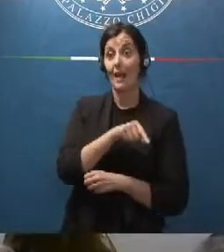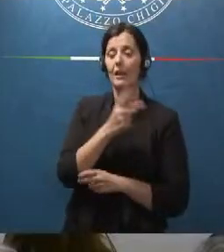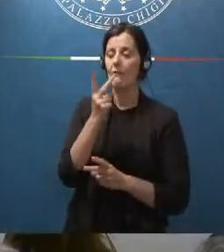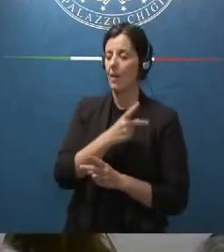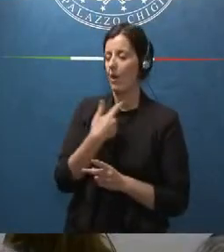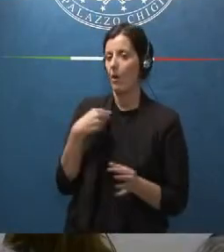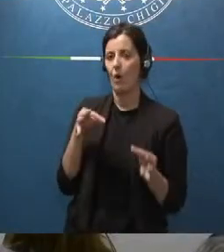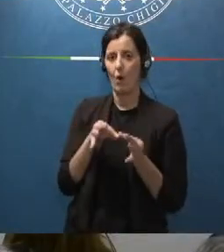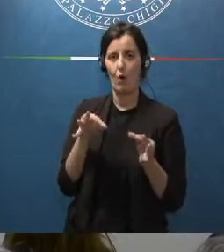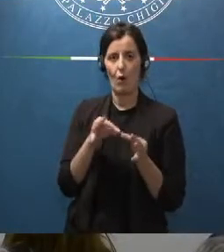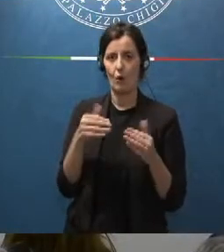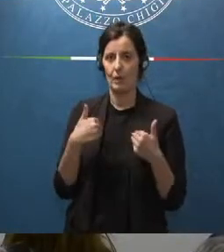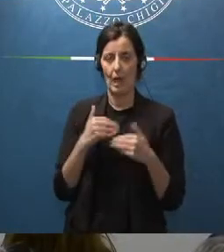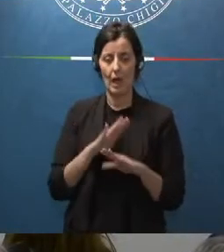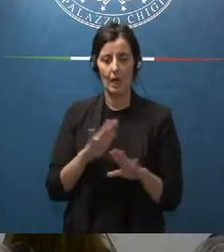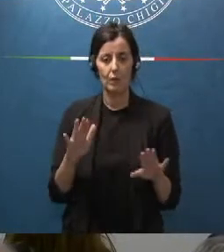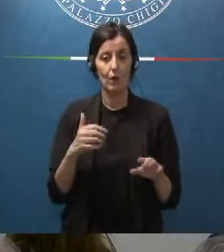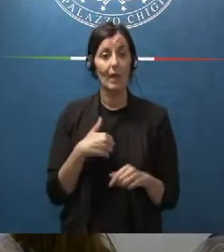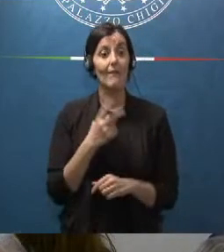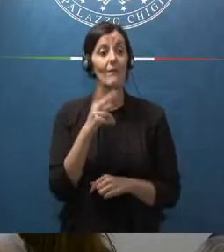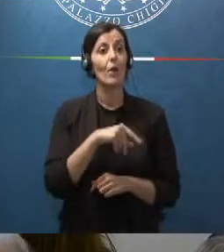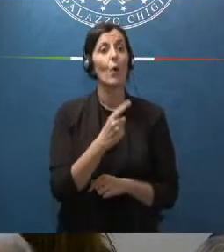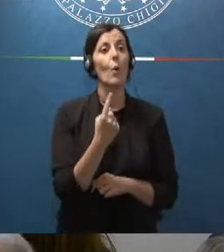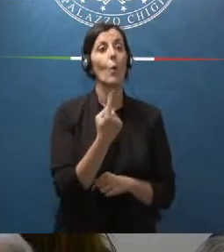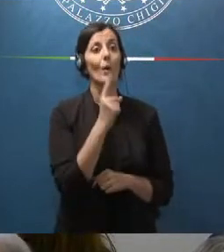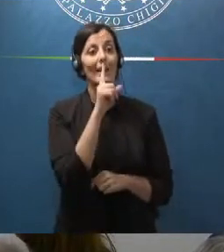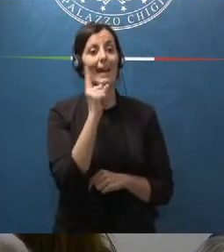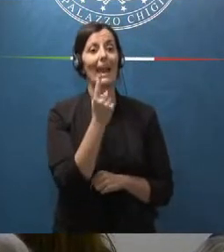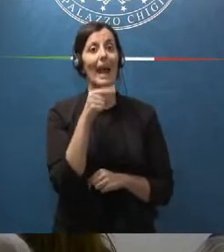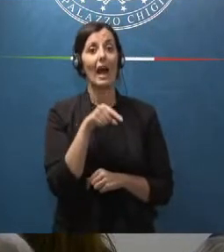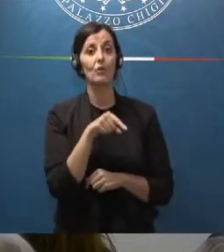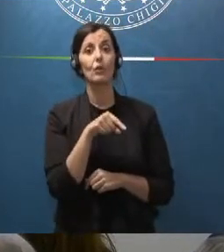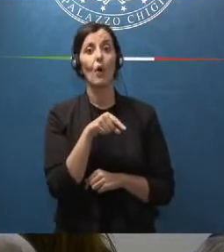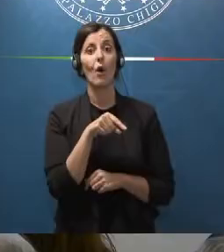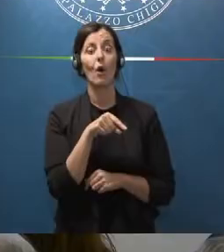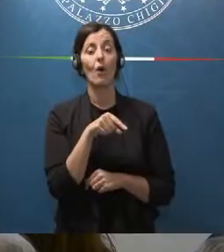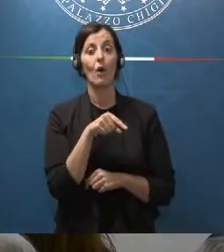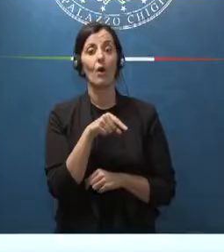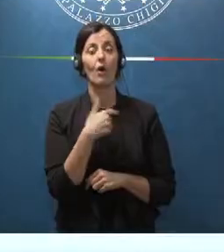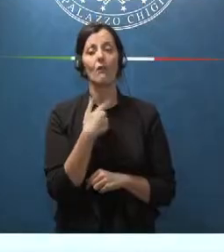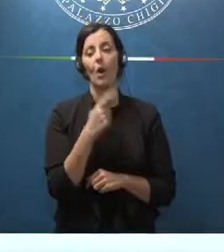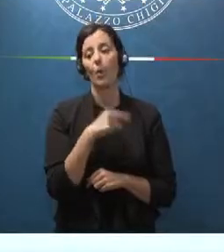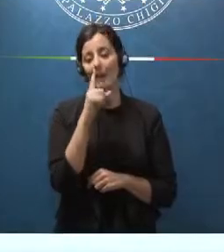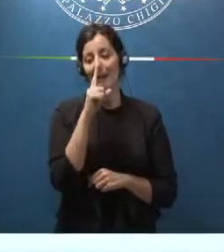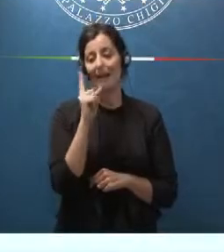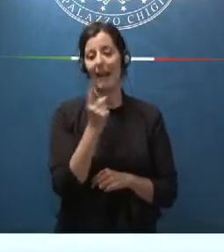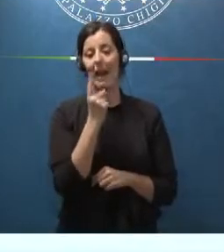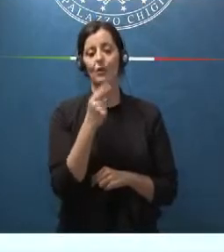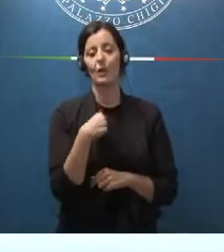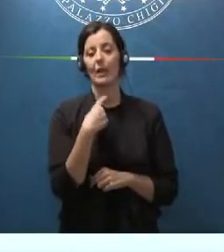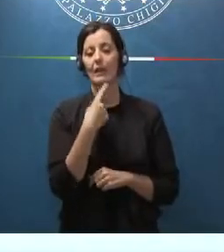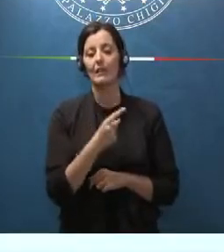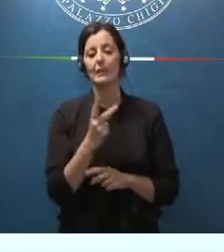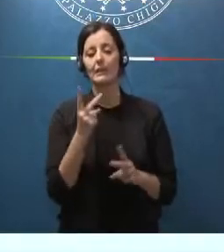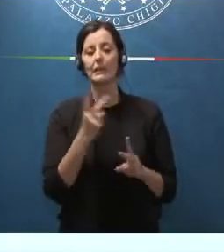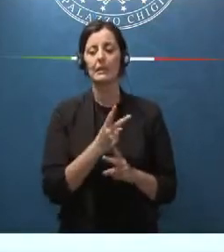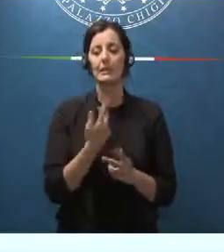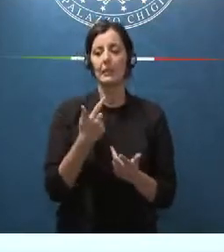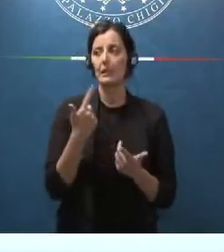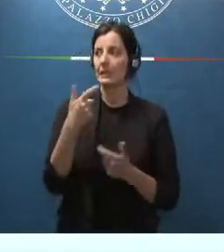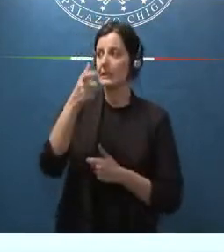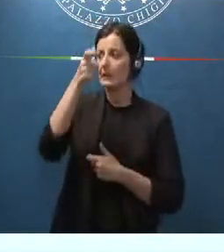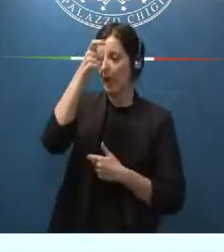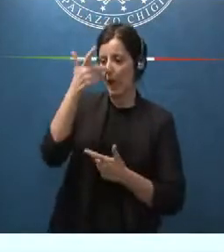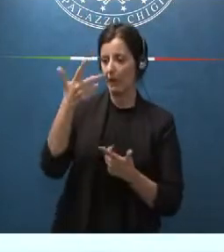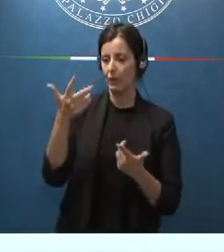pienamente, che non è un reato che connota una particolare attitudine severa di uno Stato